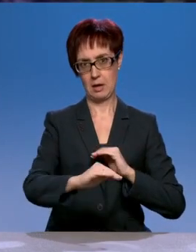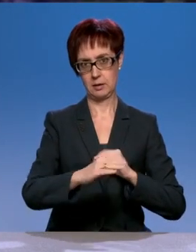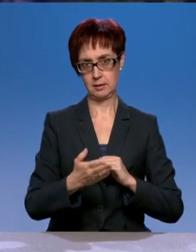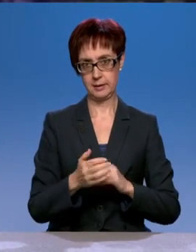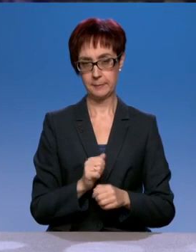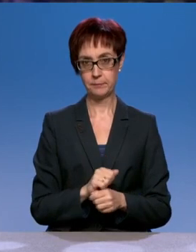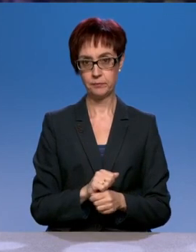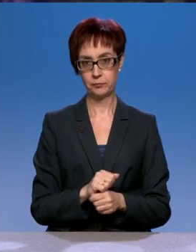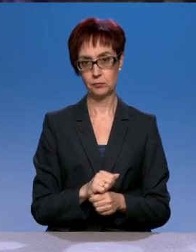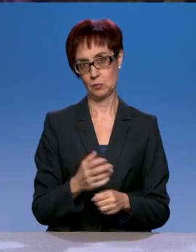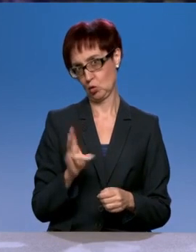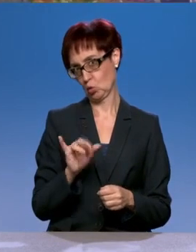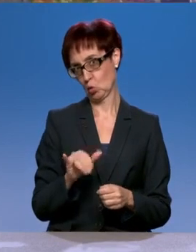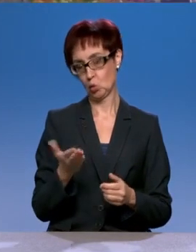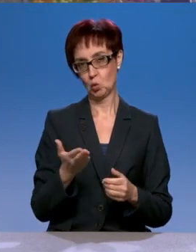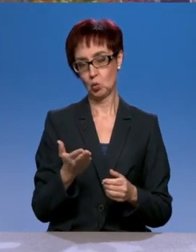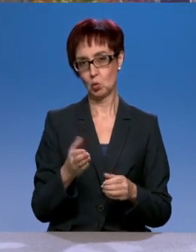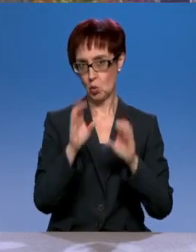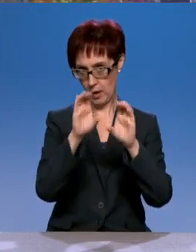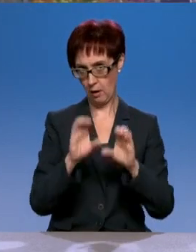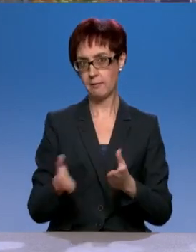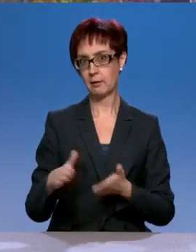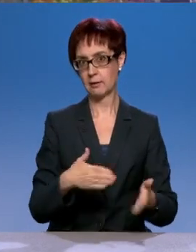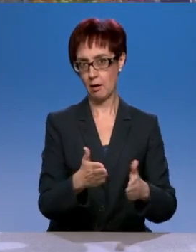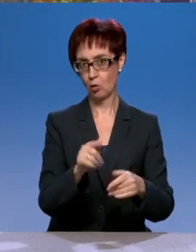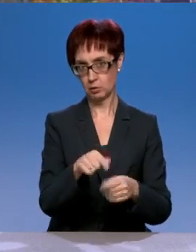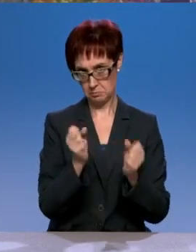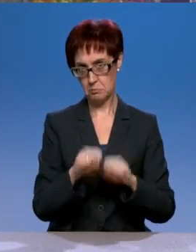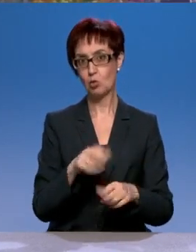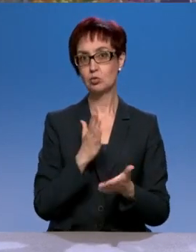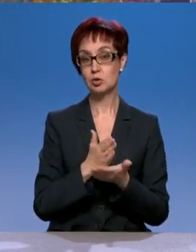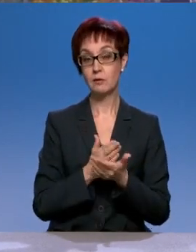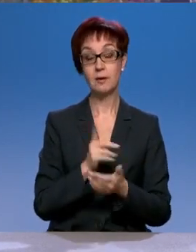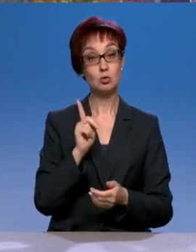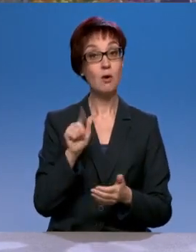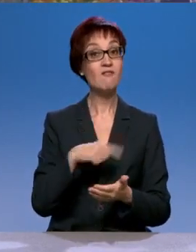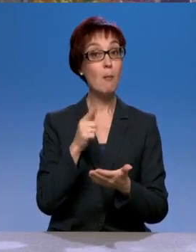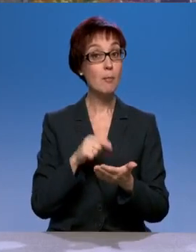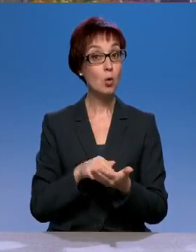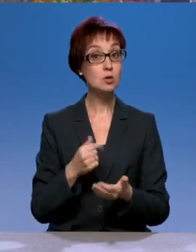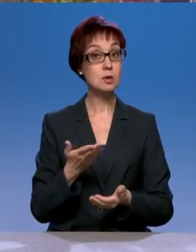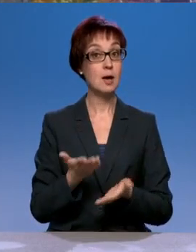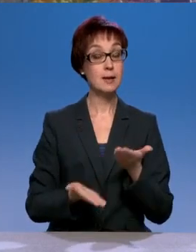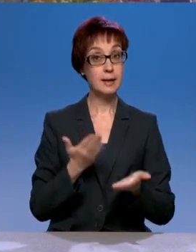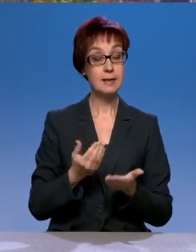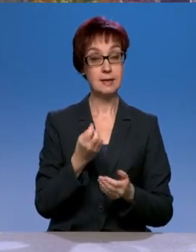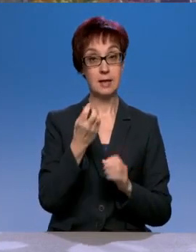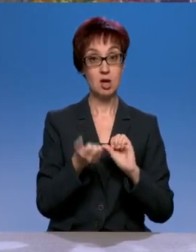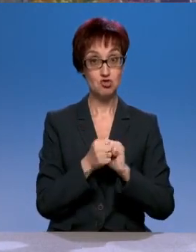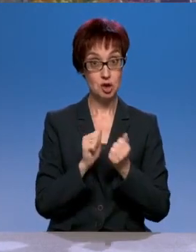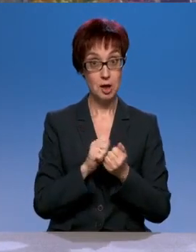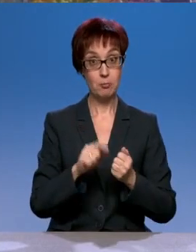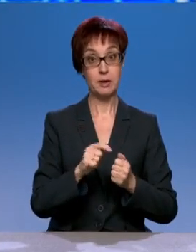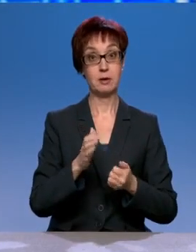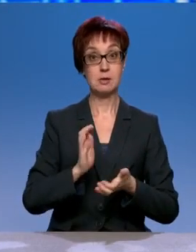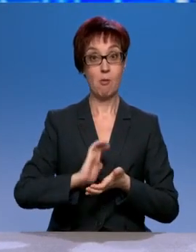легальные дороги имеют право на существование, Да. Вопрос, как этот щебень укатан. Ага. Если он хорошо укатан, то 40-50 километров